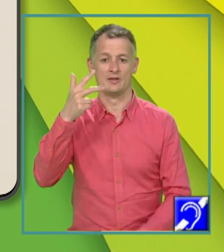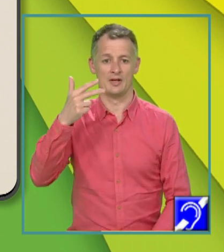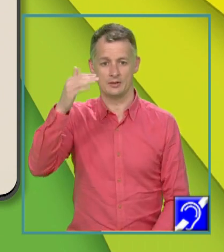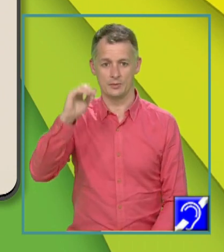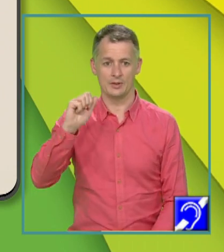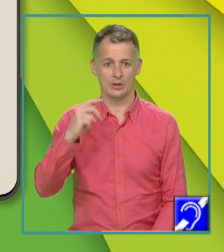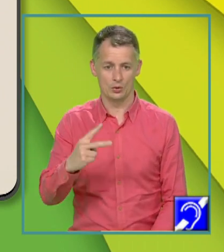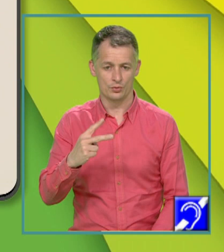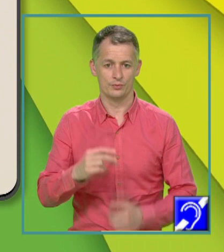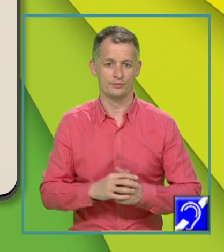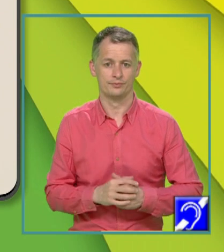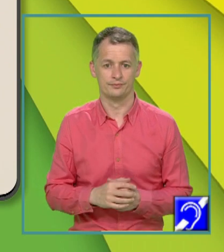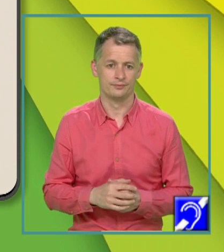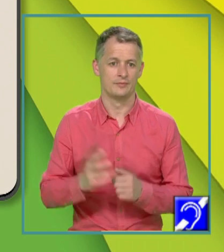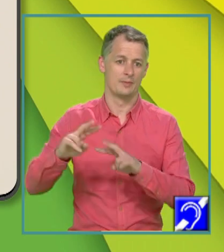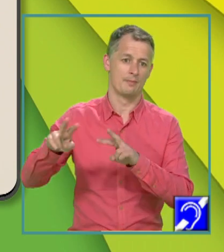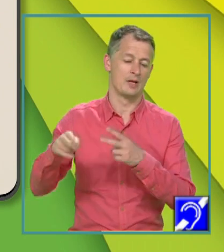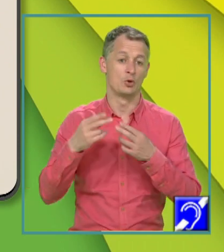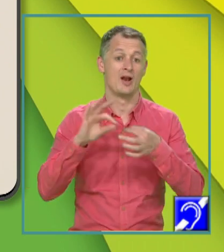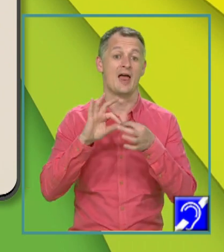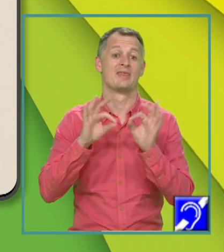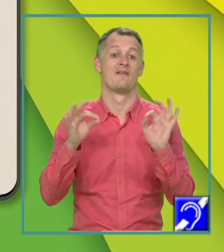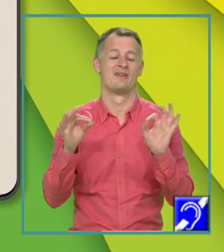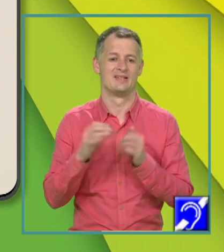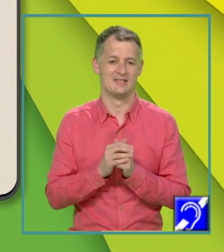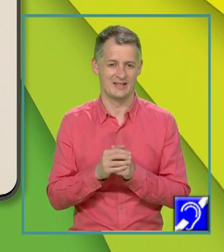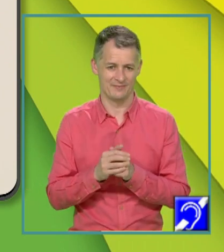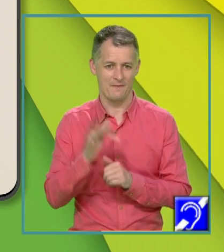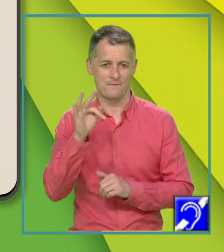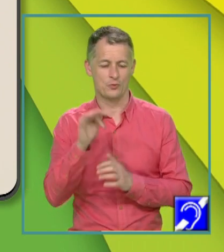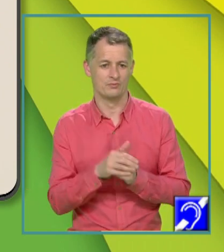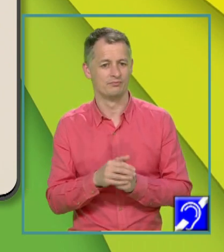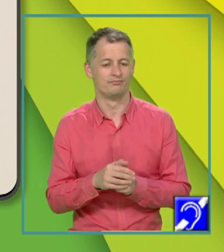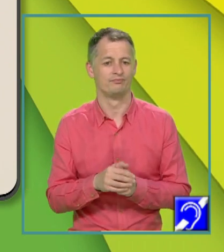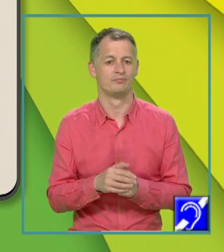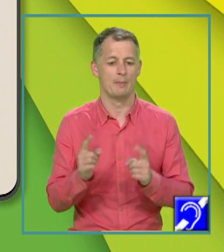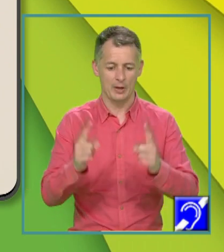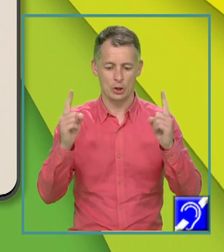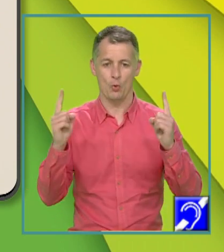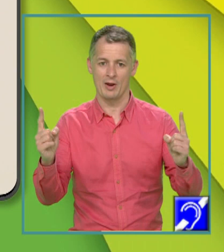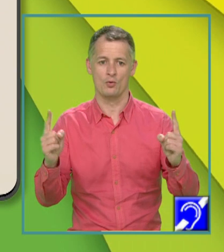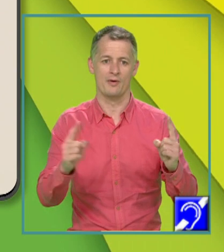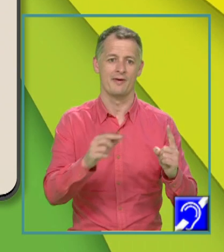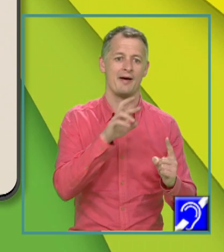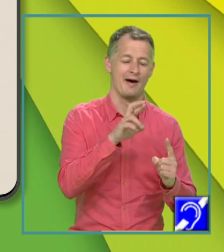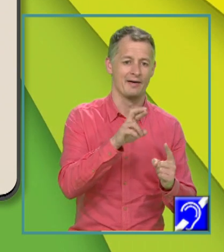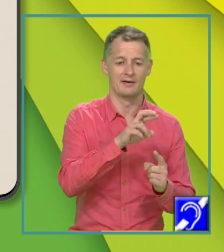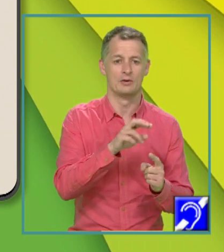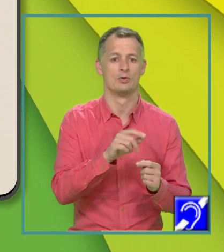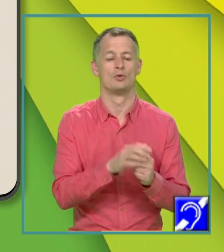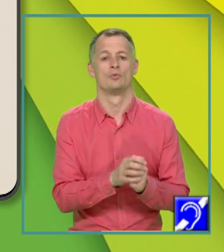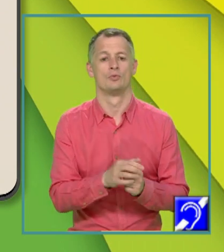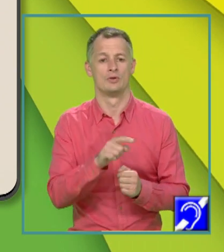la definiția funcției și anume funcția este definită pe domeniul de definiție R cu valori în